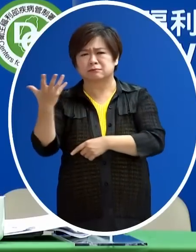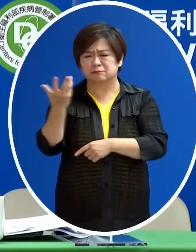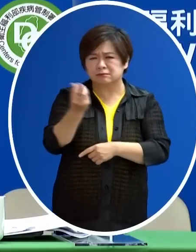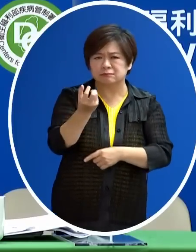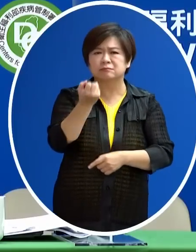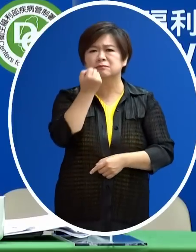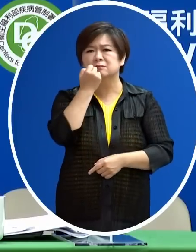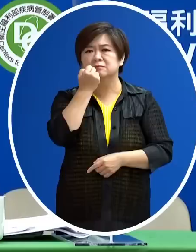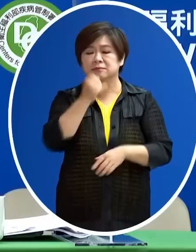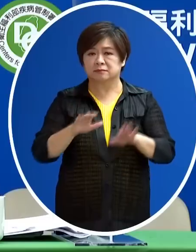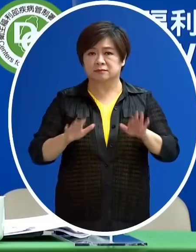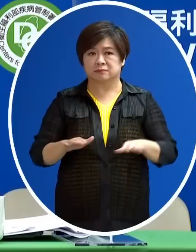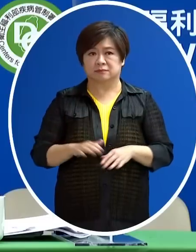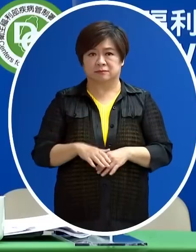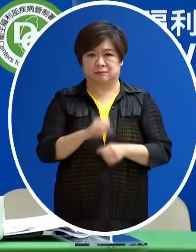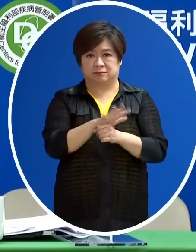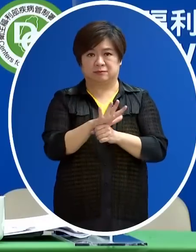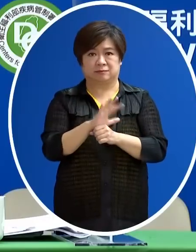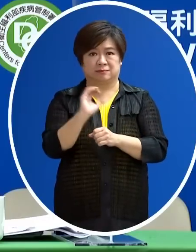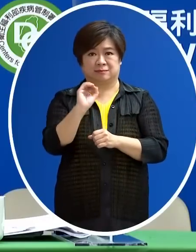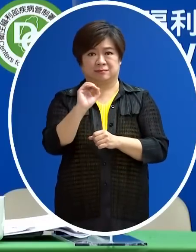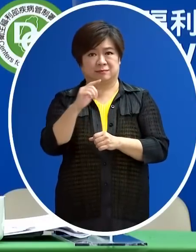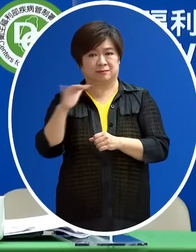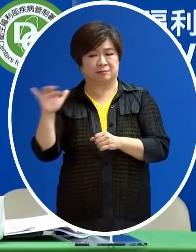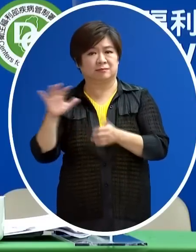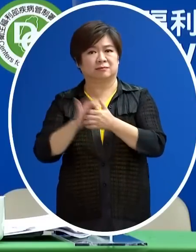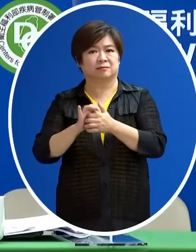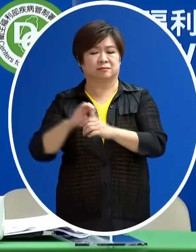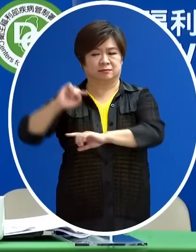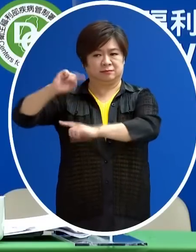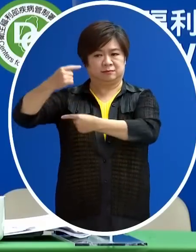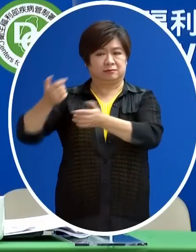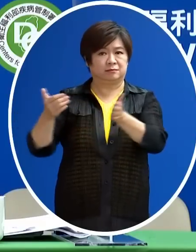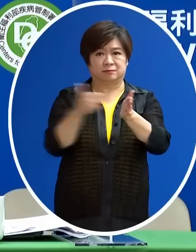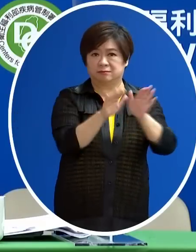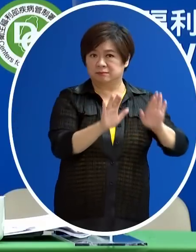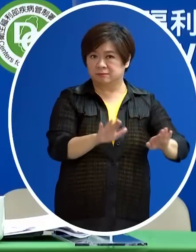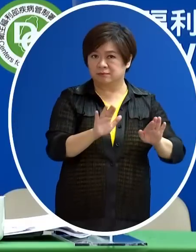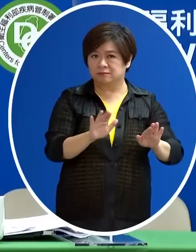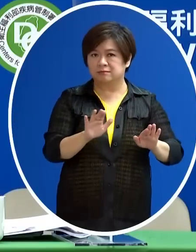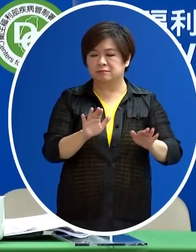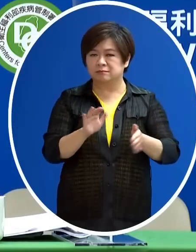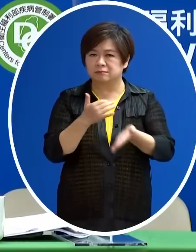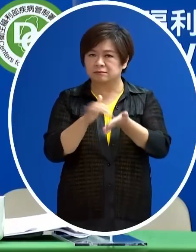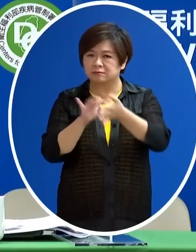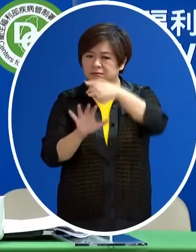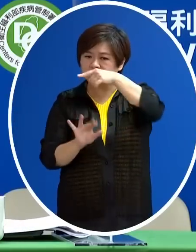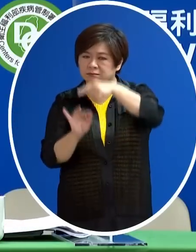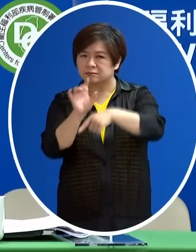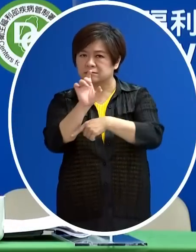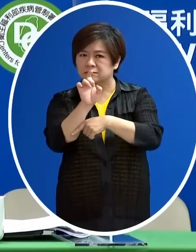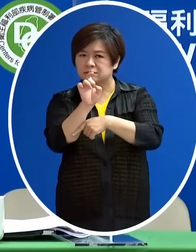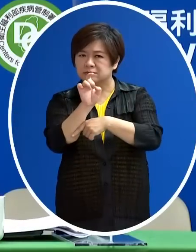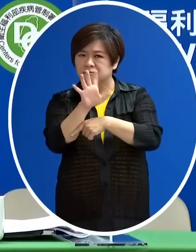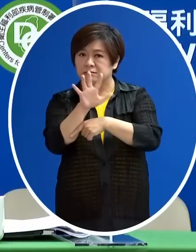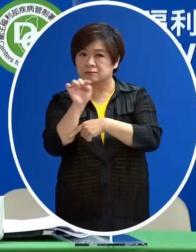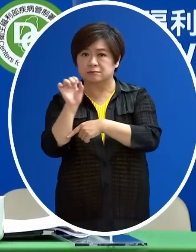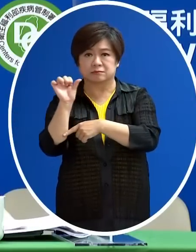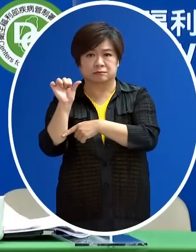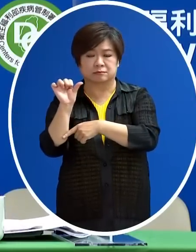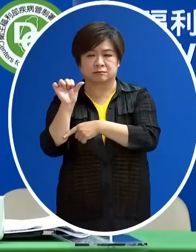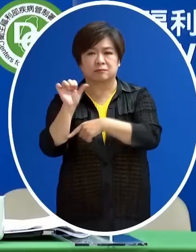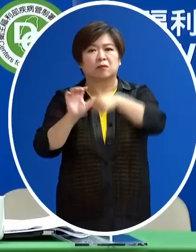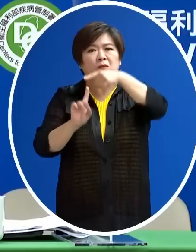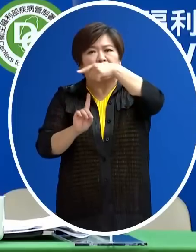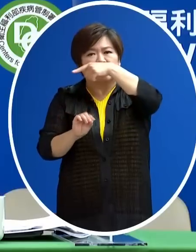目前如果是以Omicron的 就從1月1號開始到現在大概是15點15.5左右